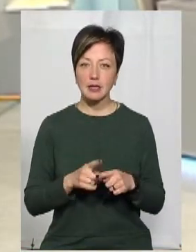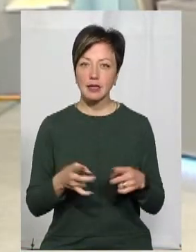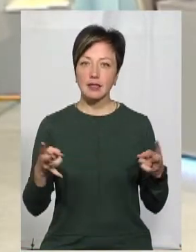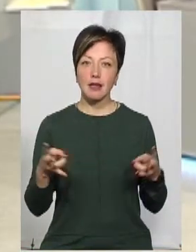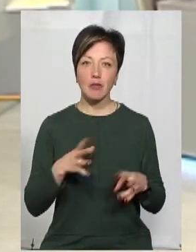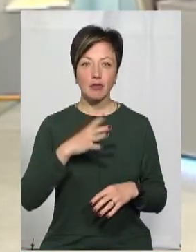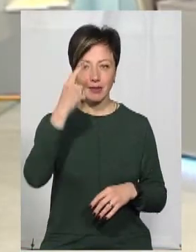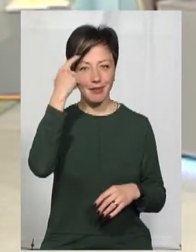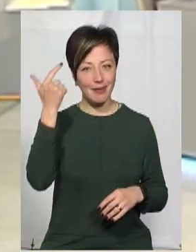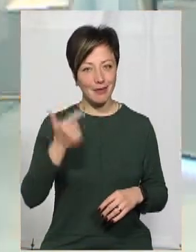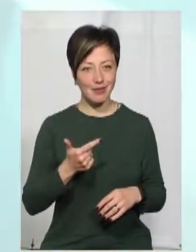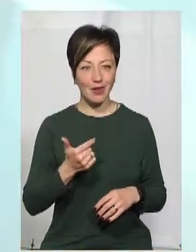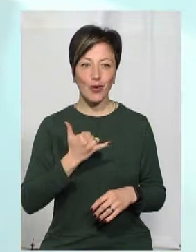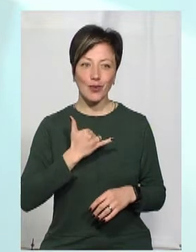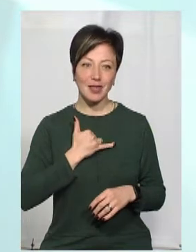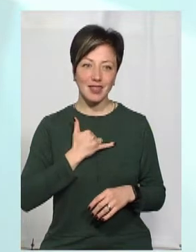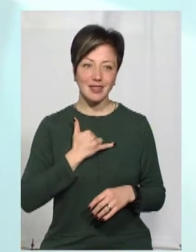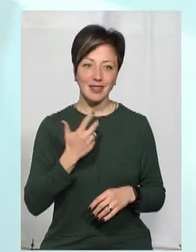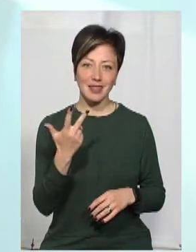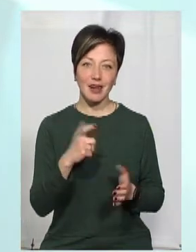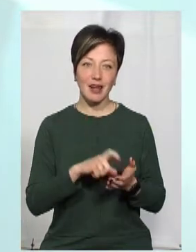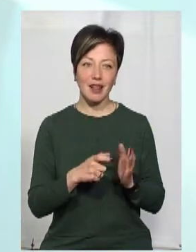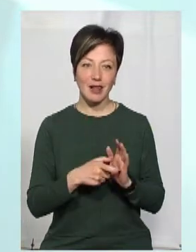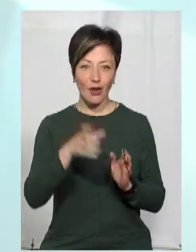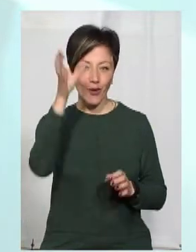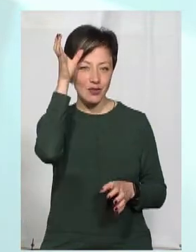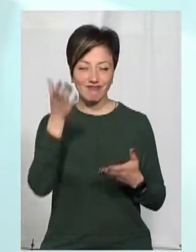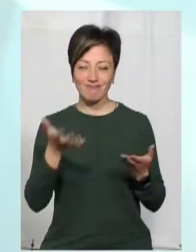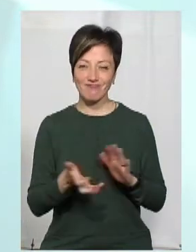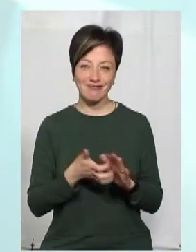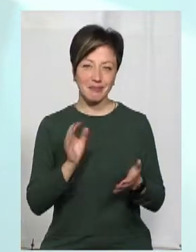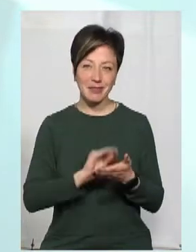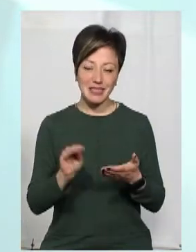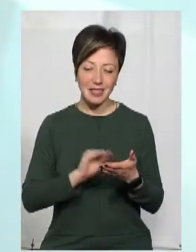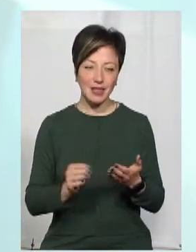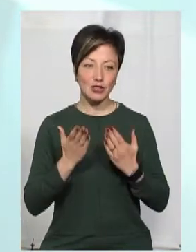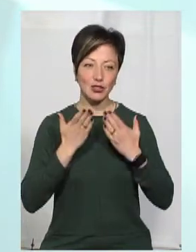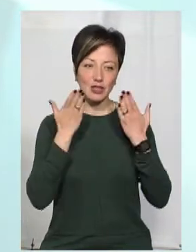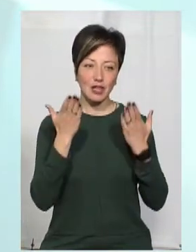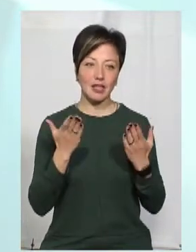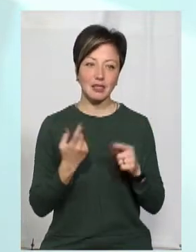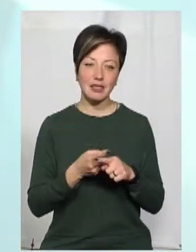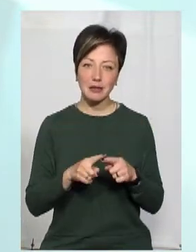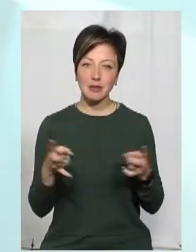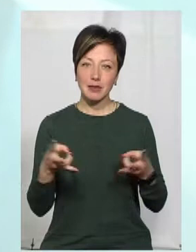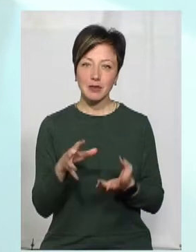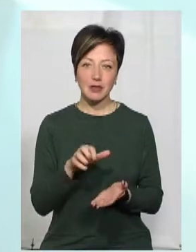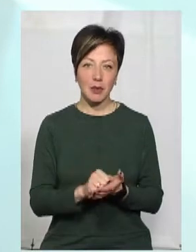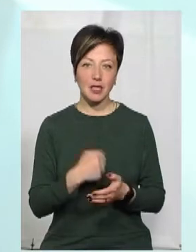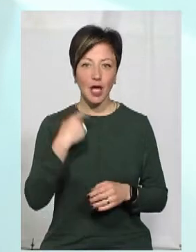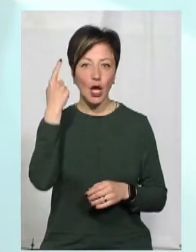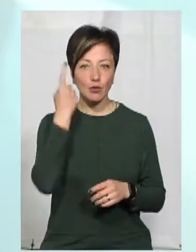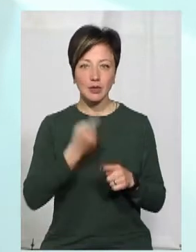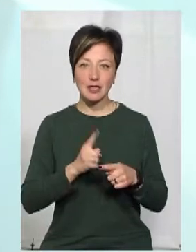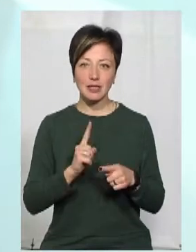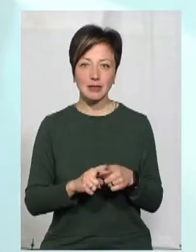бути грамотним. Главное, все, три класи образування. Треба писати, треба читати, цим треба займатися. Ну, я думаю,